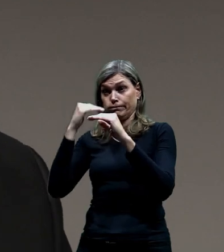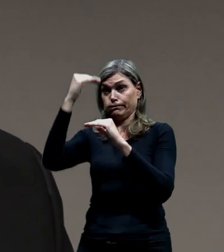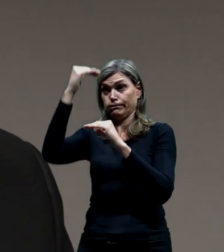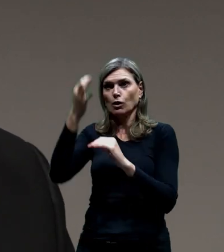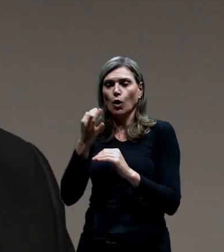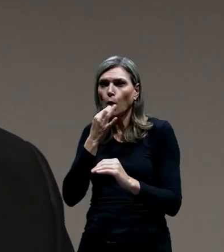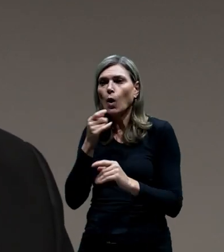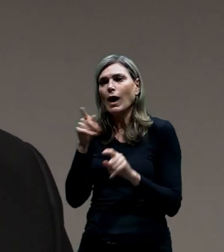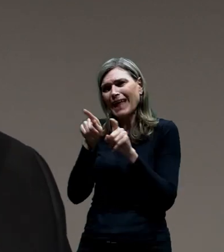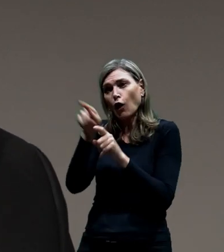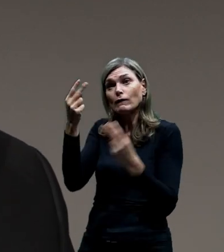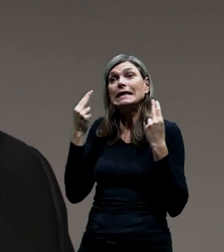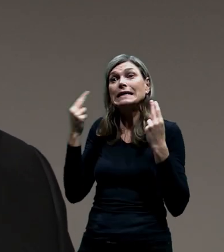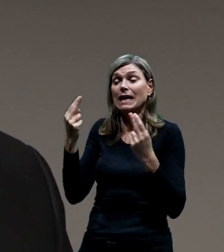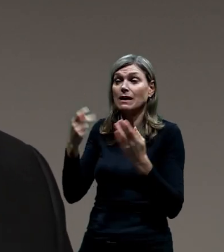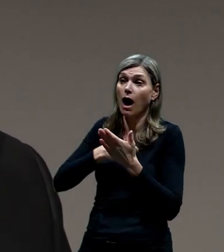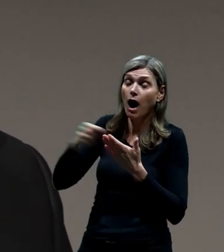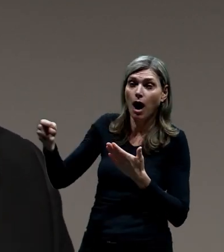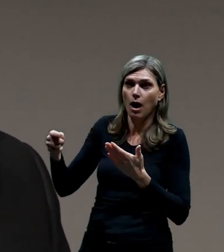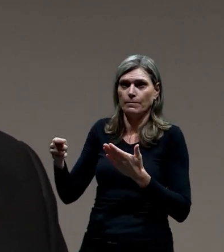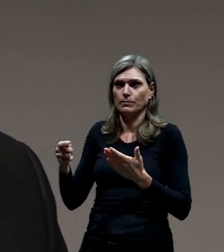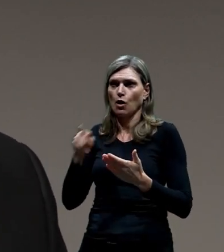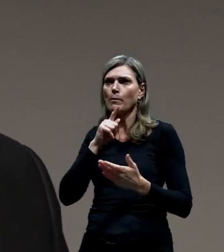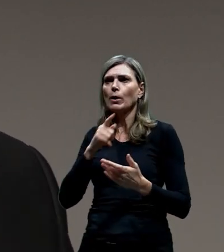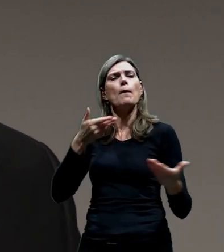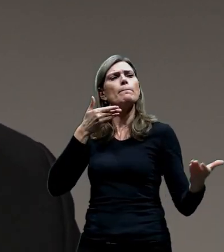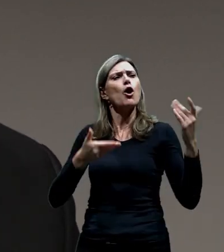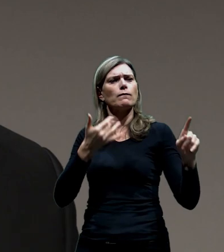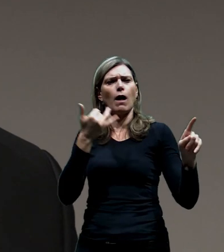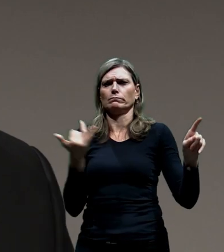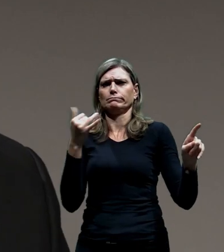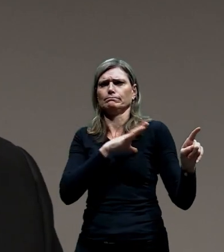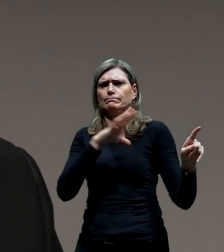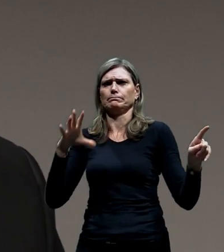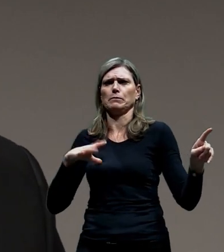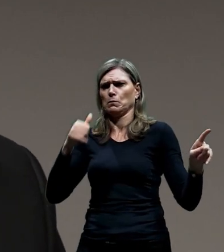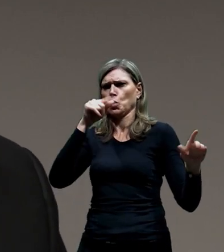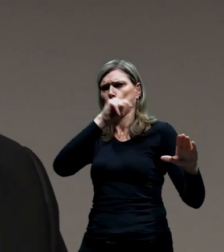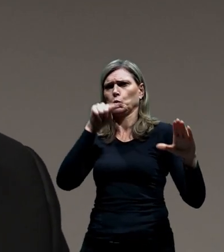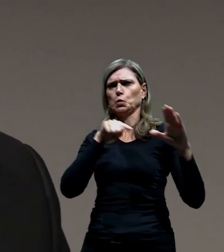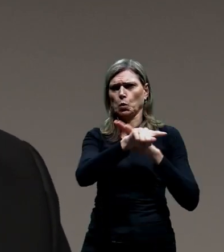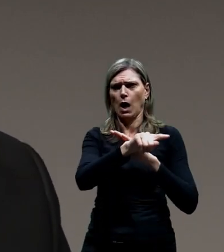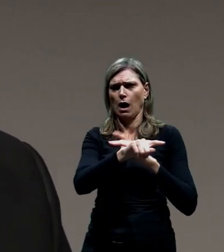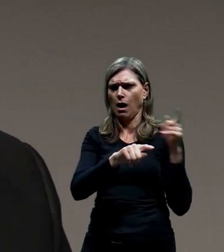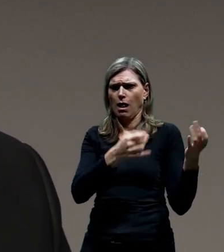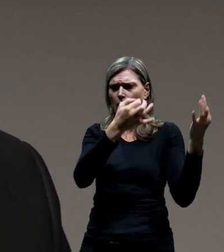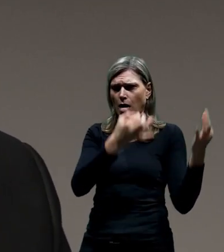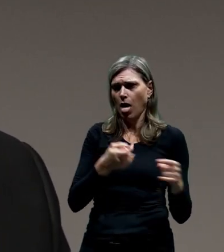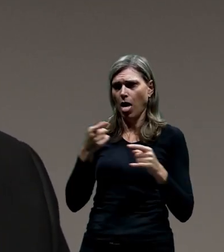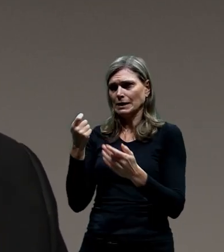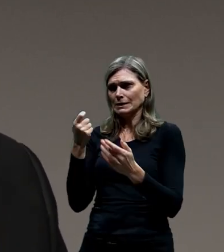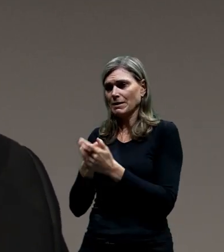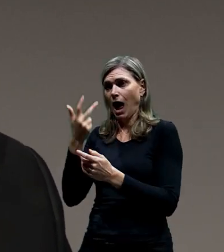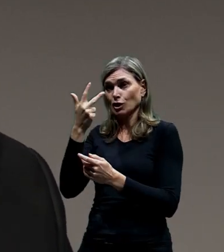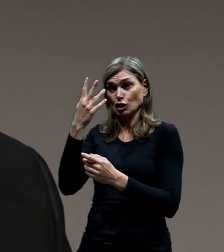staveb oproti, a teď to nechci dehonestovat, standardní tunelové stavbě, která vám vede linejové, bude mnohem vyšší. Takže i ten finanční